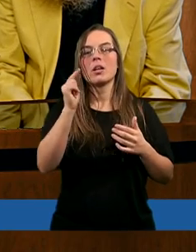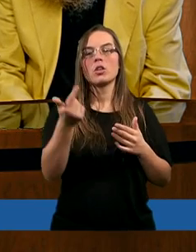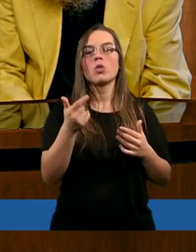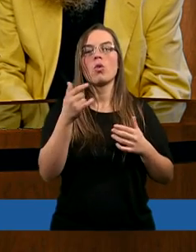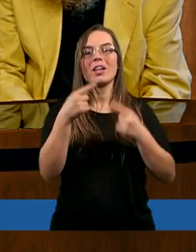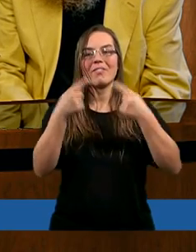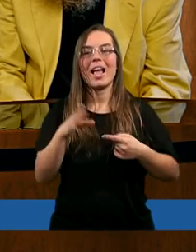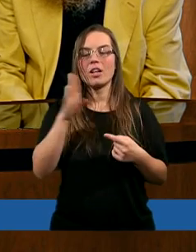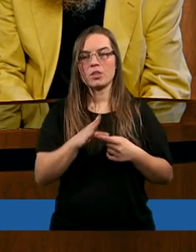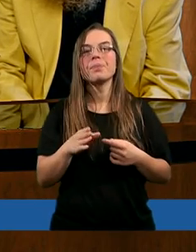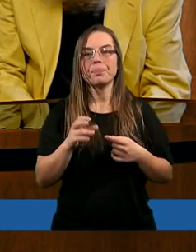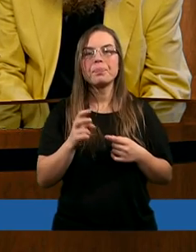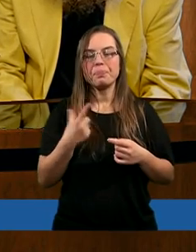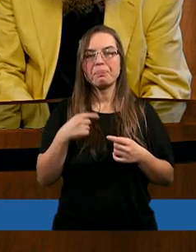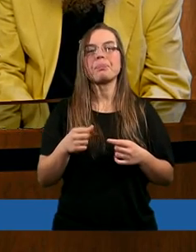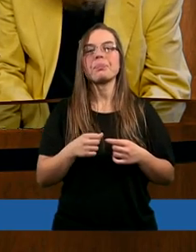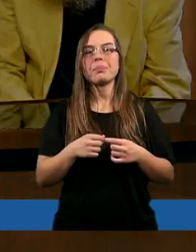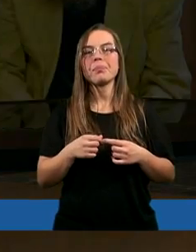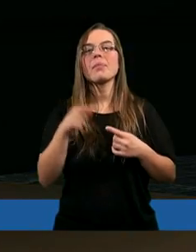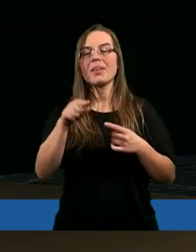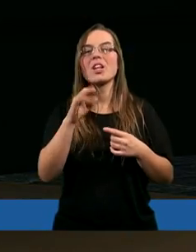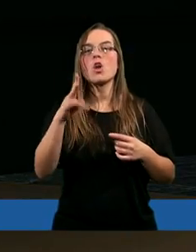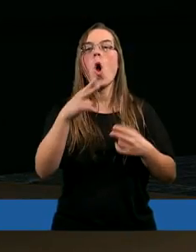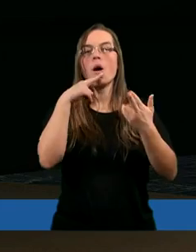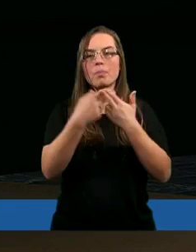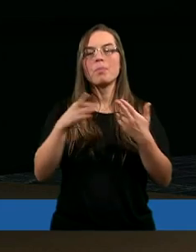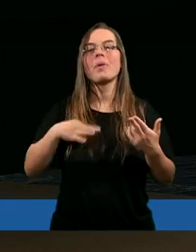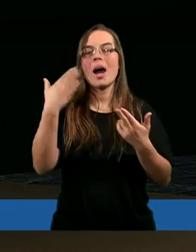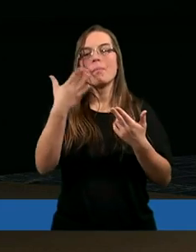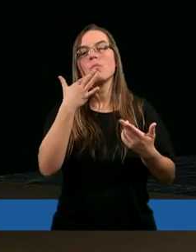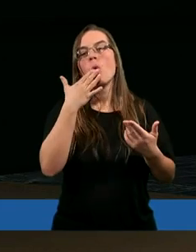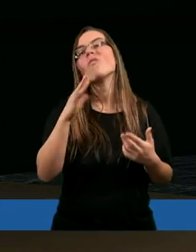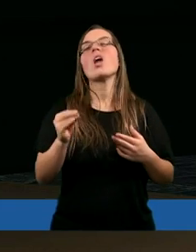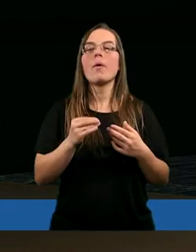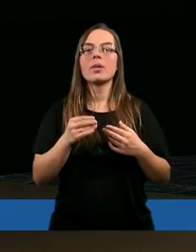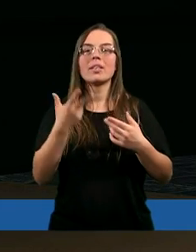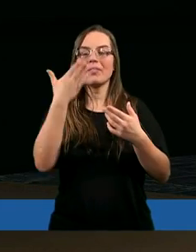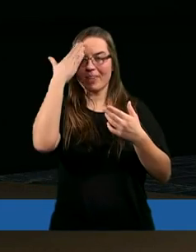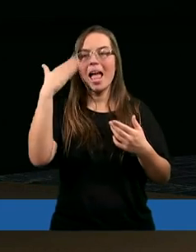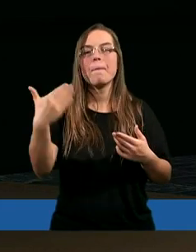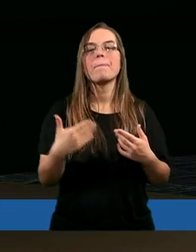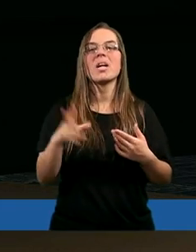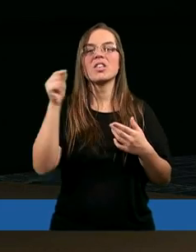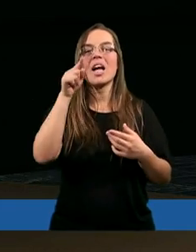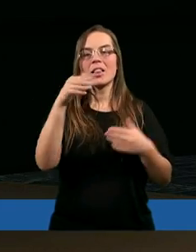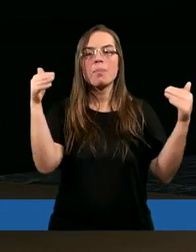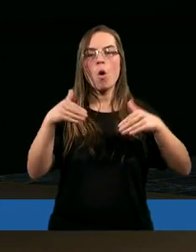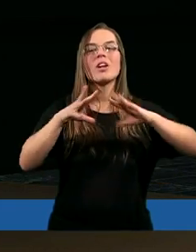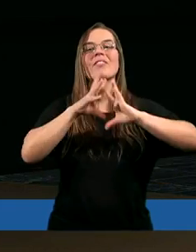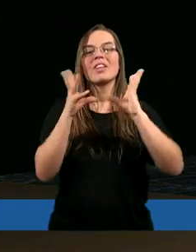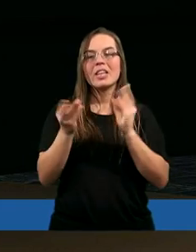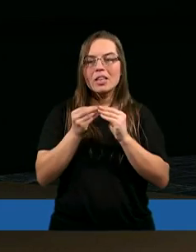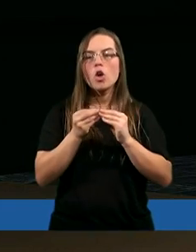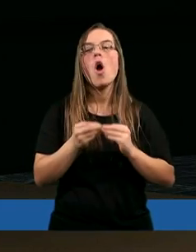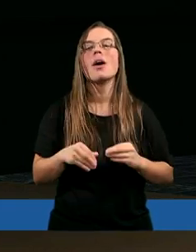pierwszy i drugi wiersz. Wtedy Job odpowiedział Panu mówiąc, wiem, że Ty możesz